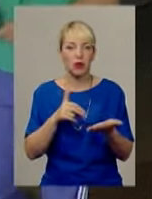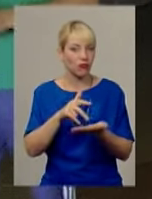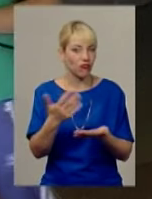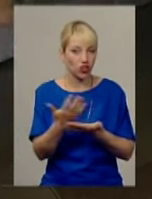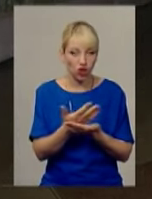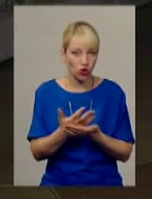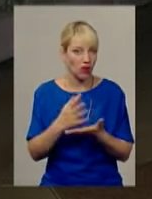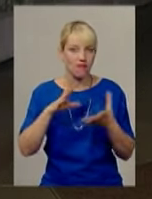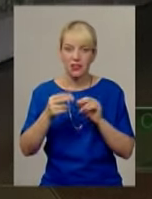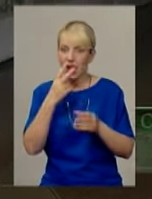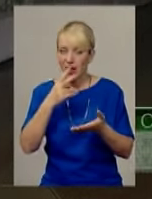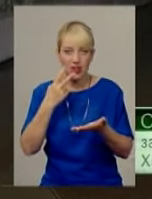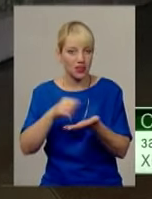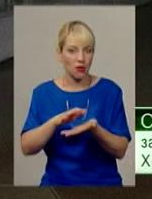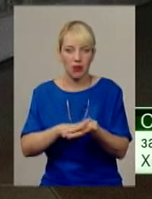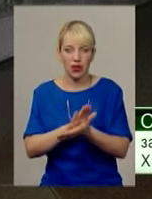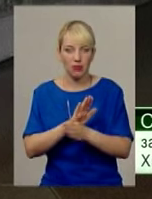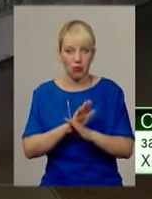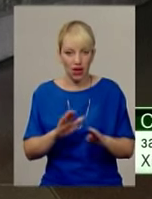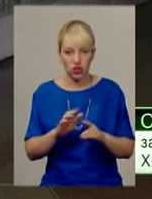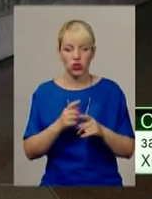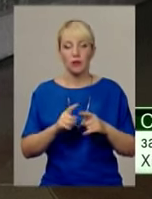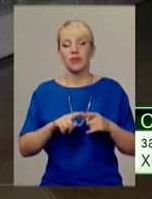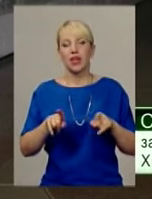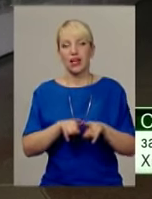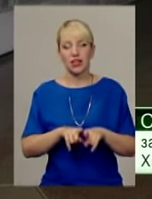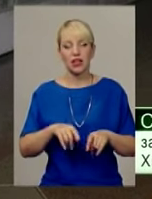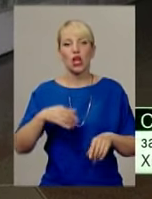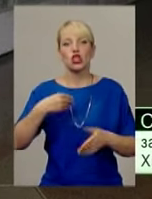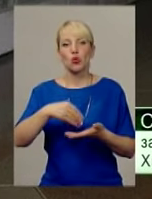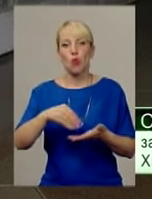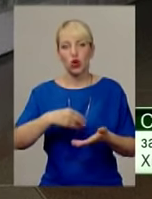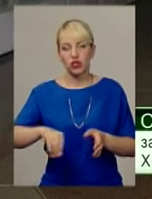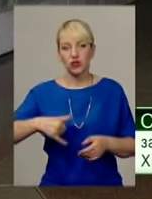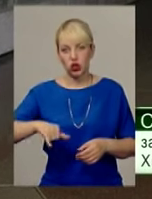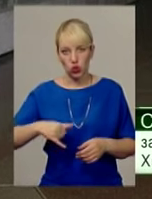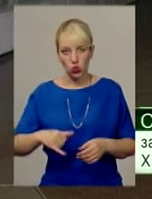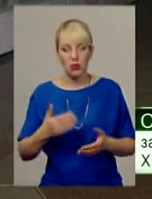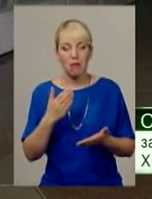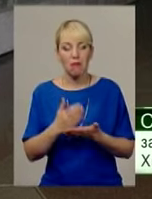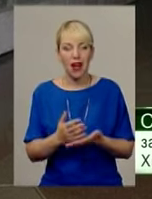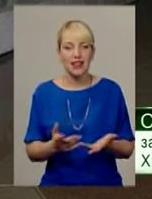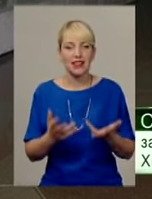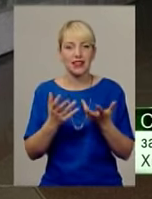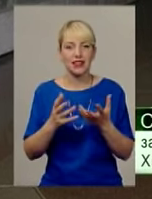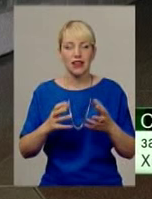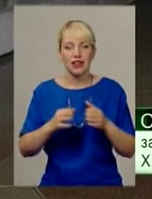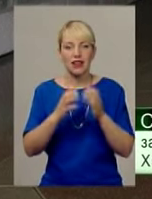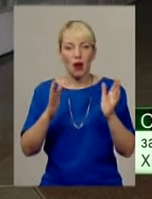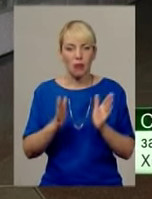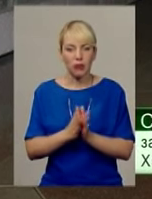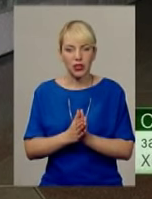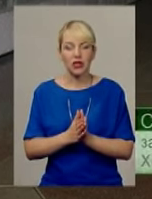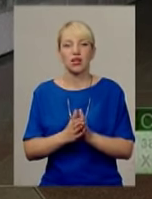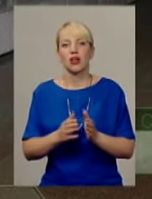Фактично, споживчий кошик має містити набір товарів і послуг, які є необхідними для забезпечення